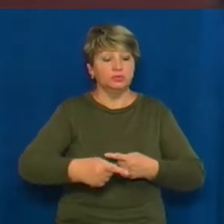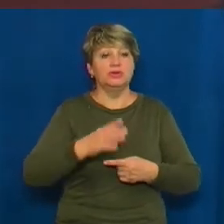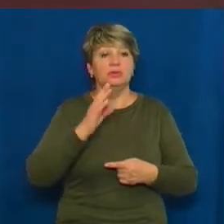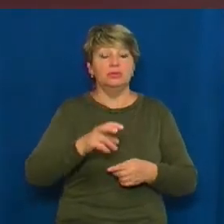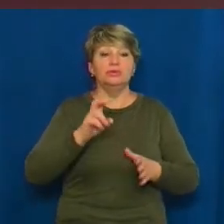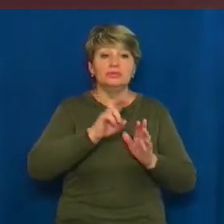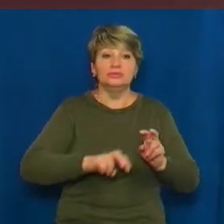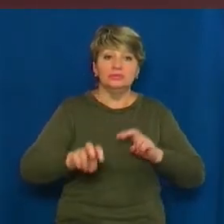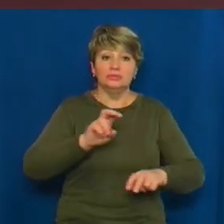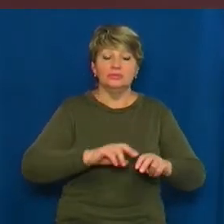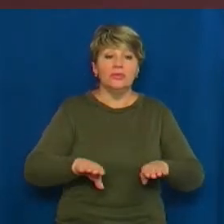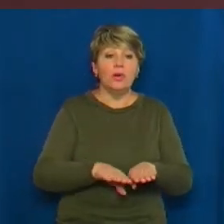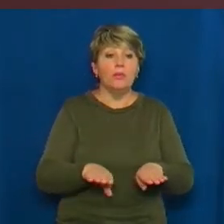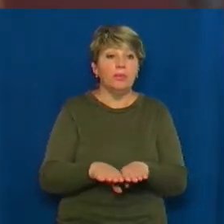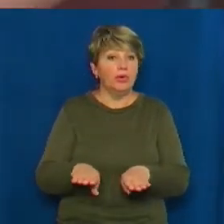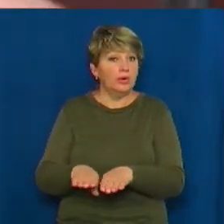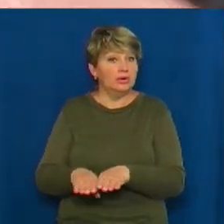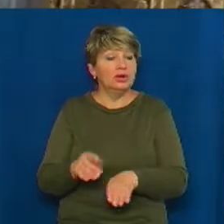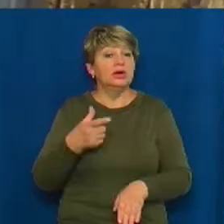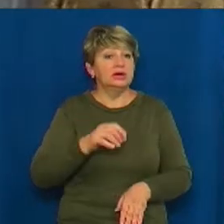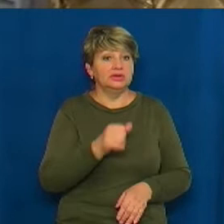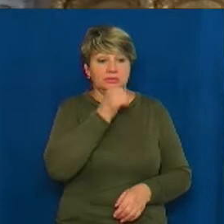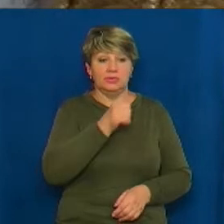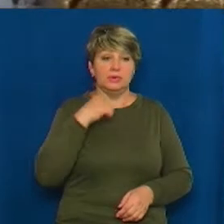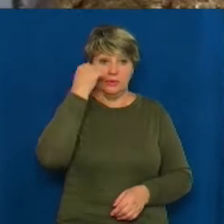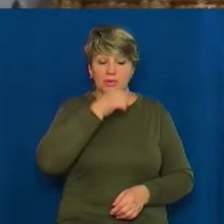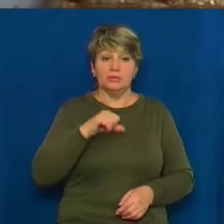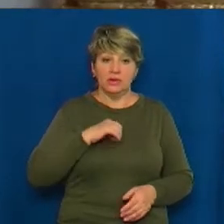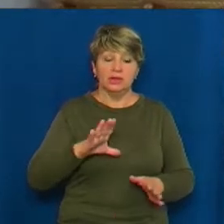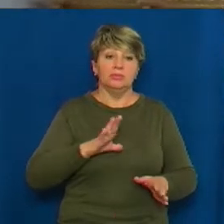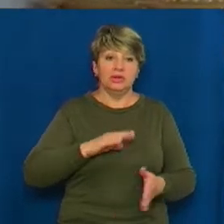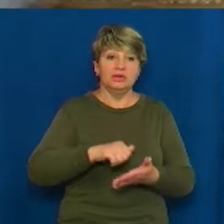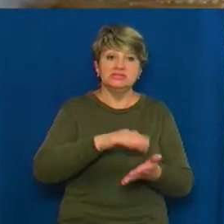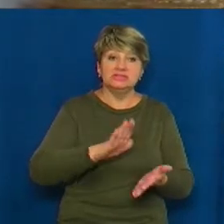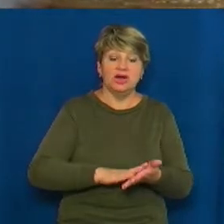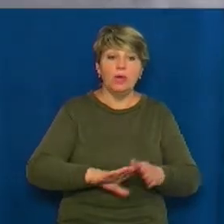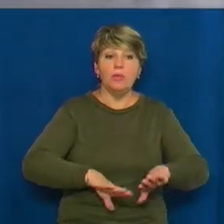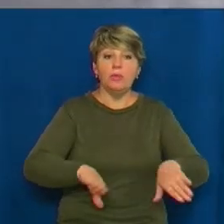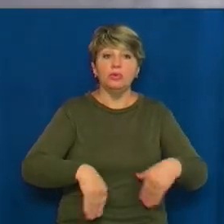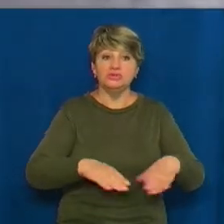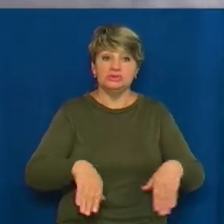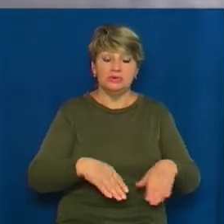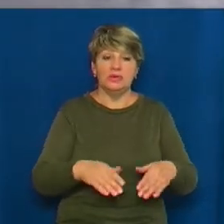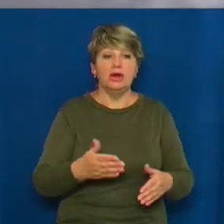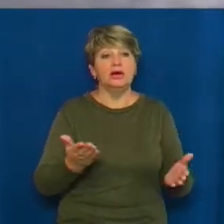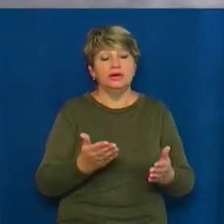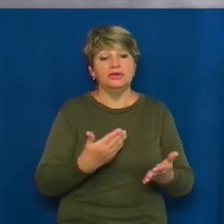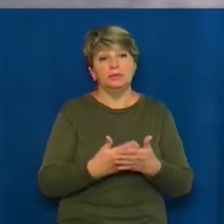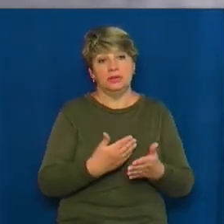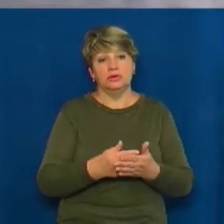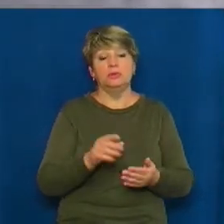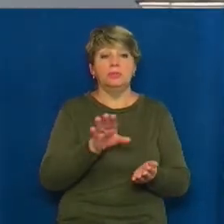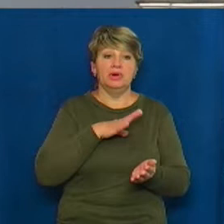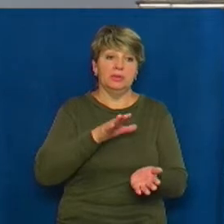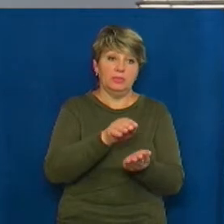підлоги храму, де торік геосканер зафіксував пустоти, які вказують на ймовірне поховання гетьмана Хмельницького. Тетяна Рева,